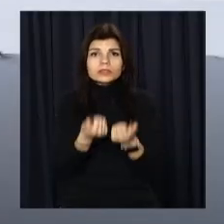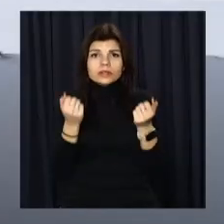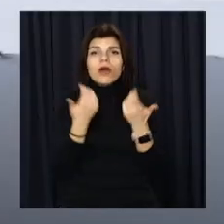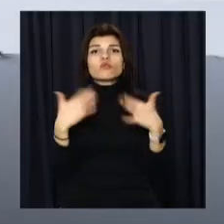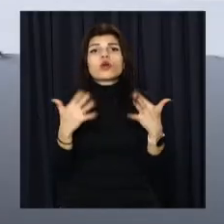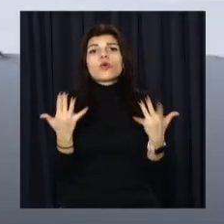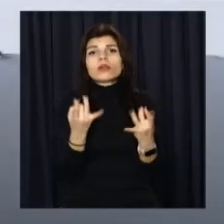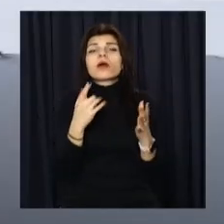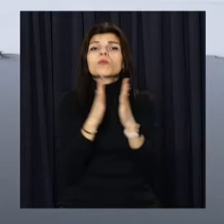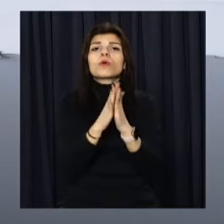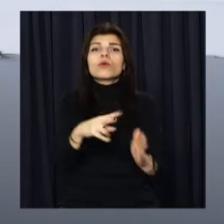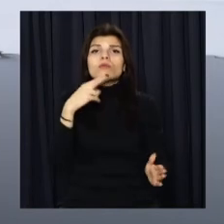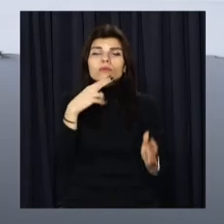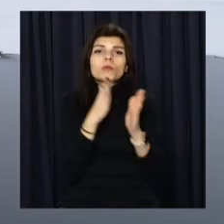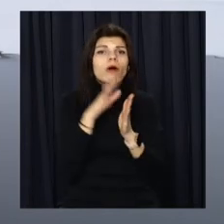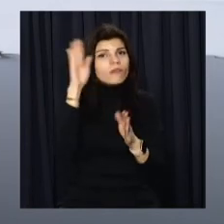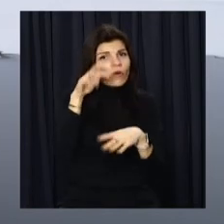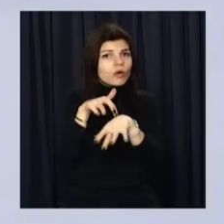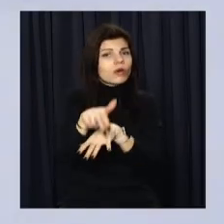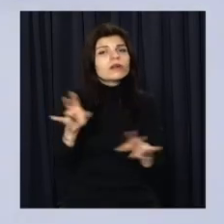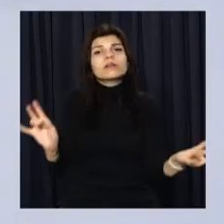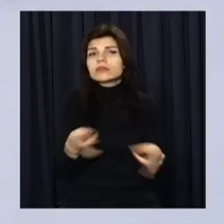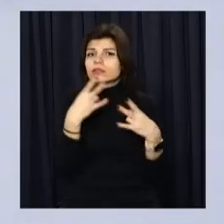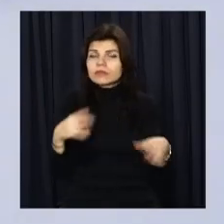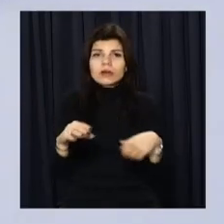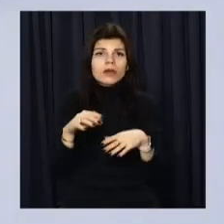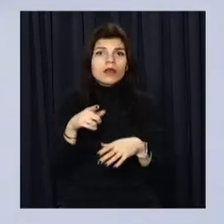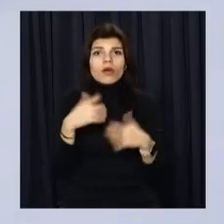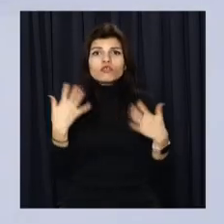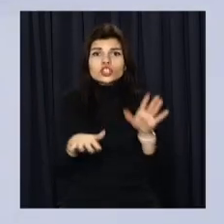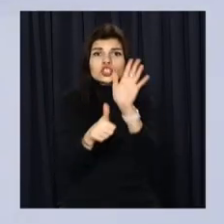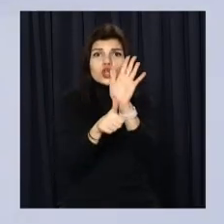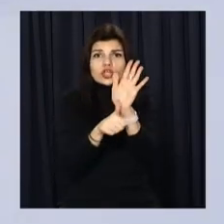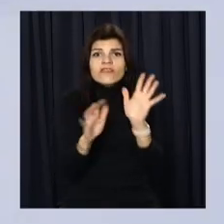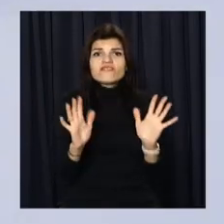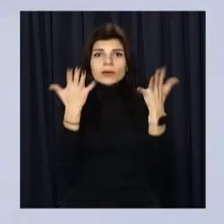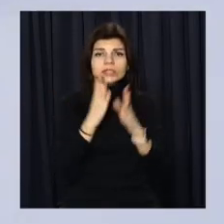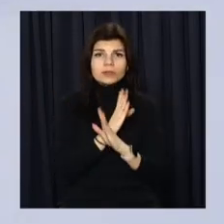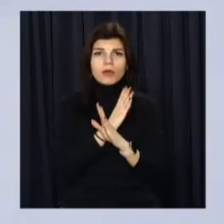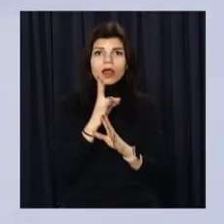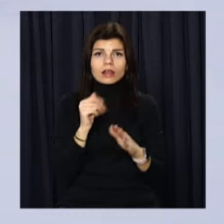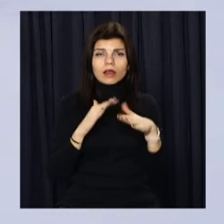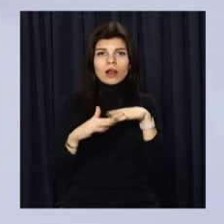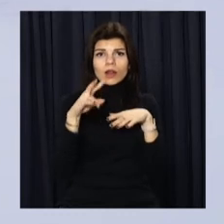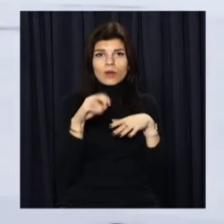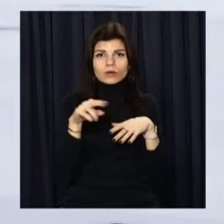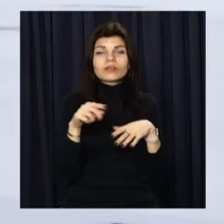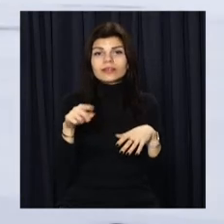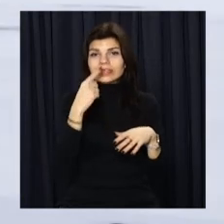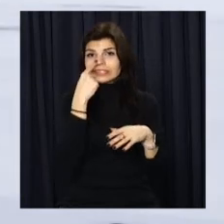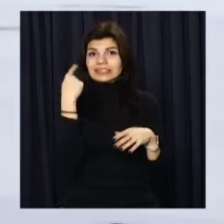вкотре застерігають не виходити на замерзлу воду. Це вже шостий випадок смерті на кризис початку